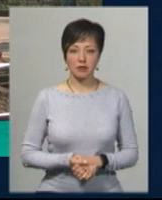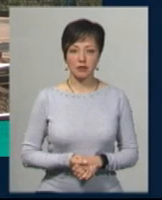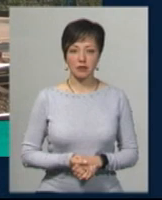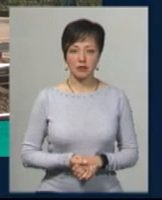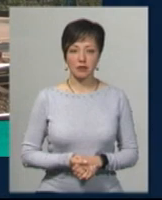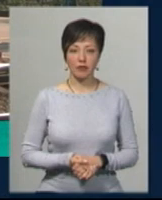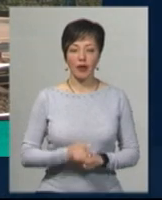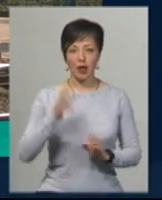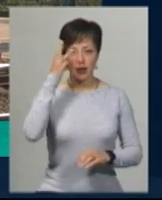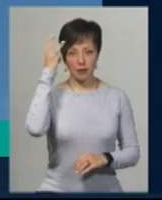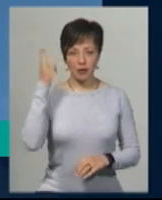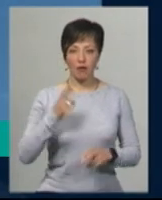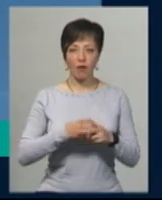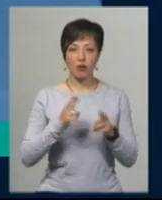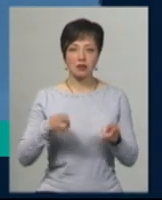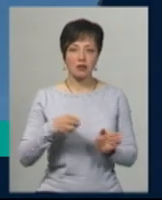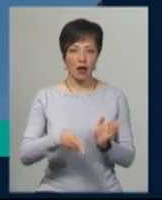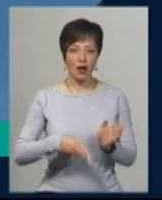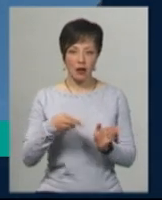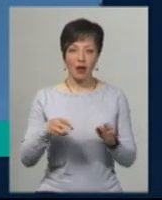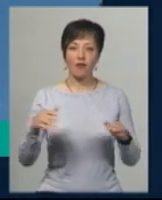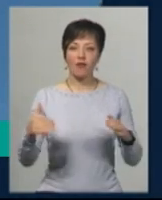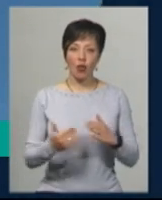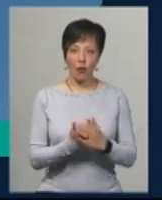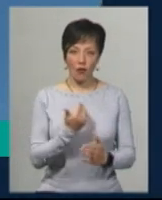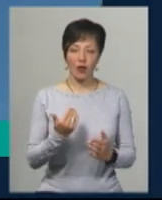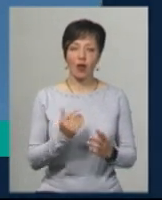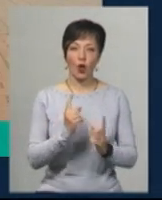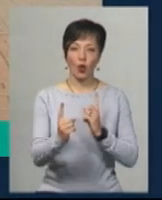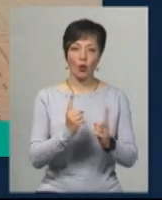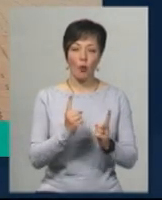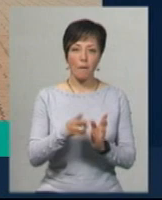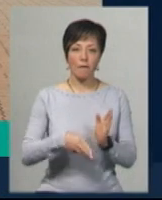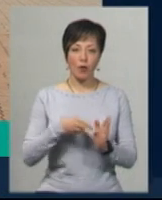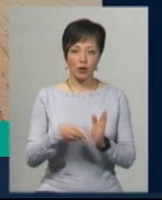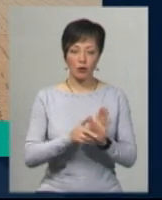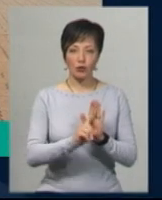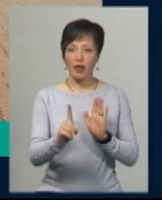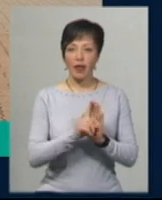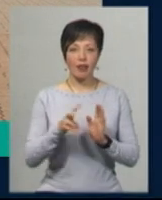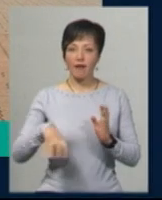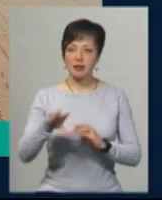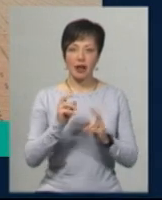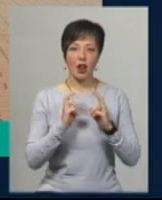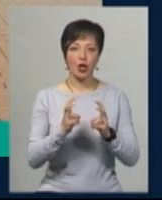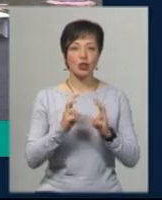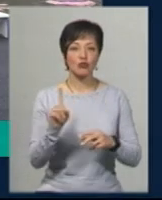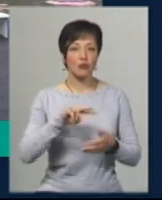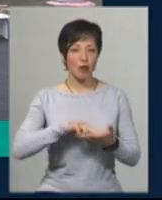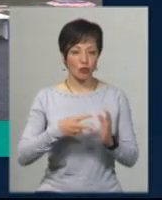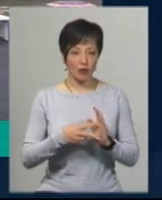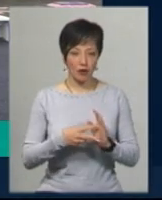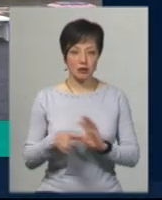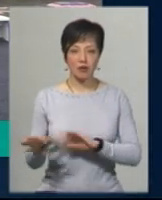На Хмельницькому залізничному вокзалі відновили рух приміських потягів. Курсувати розпочали не всі електрички, що планувалося.